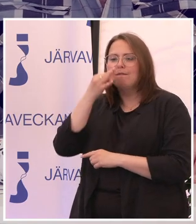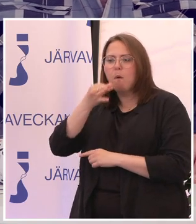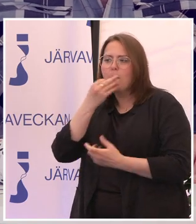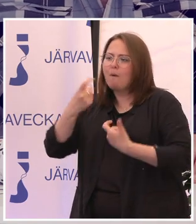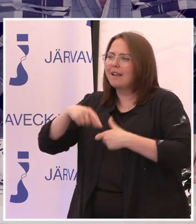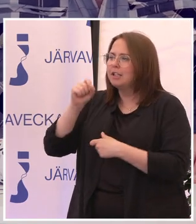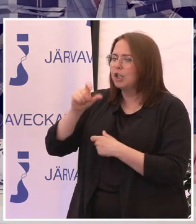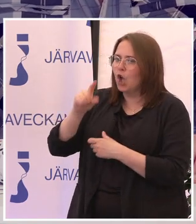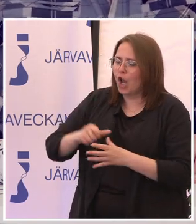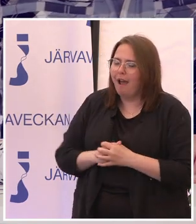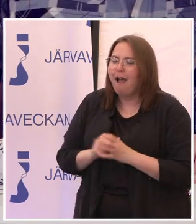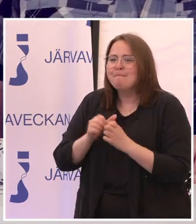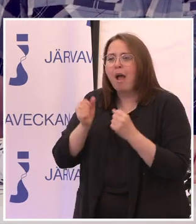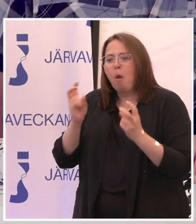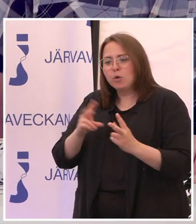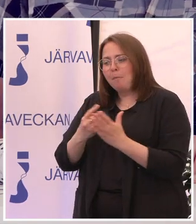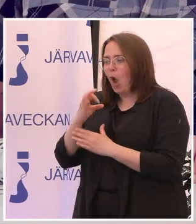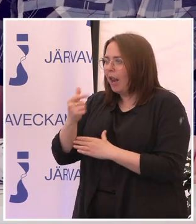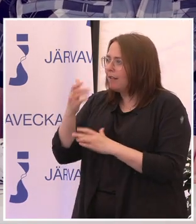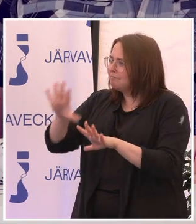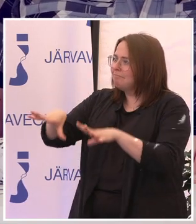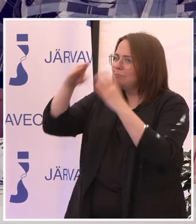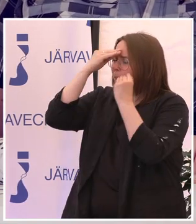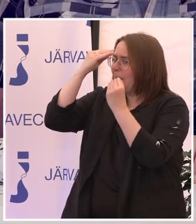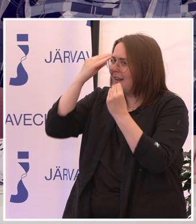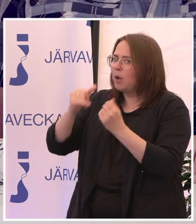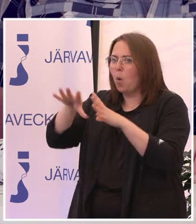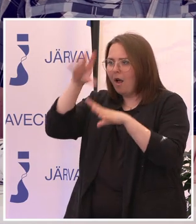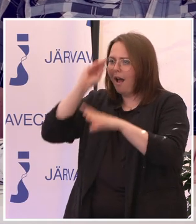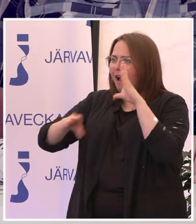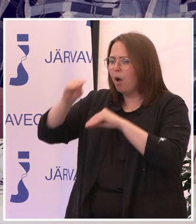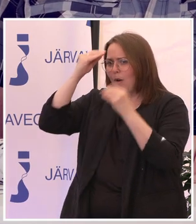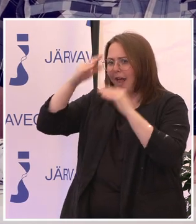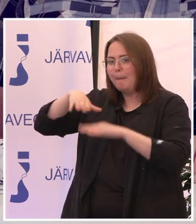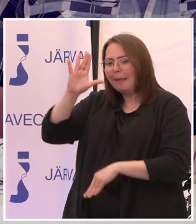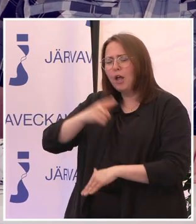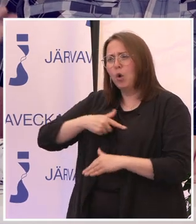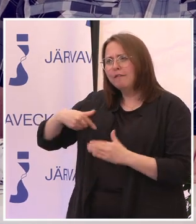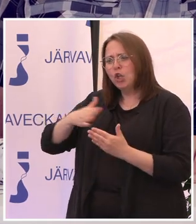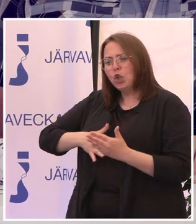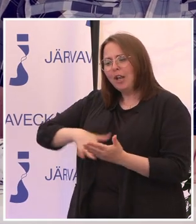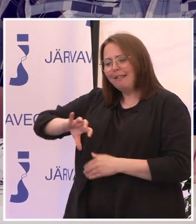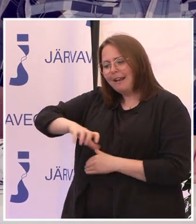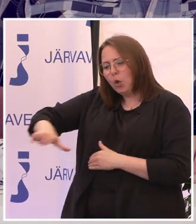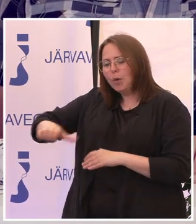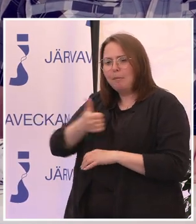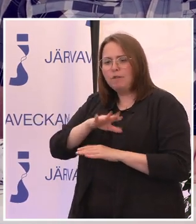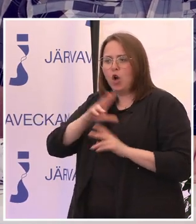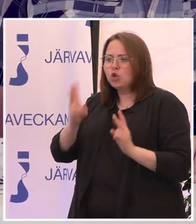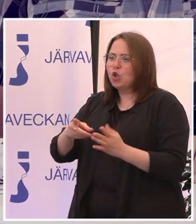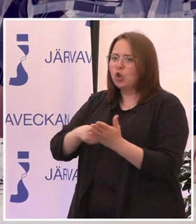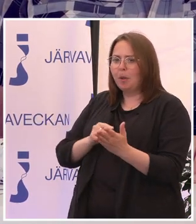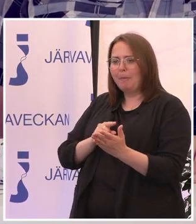om det digitala. Men det finns också möjlighet att få utbildning och kunna lära sig mer. Vi menar att regionen behöver ha den här typen av